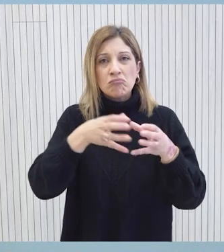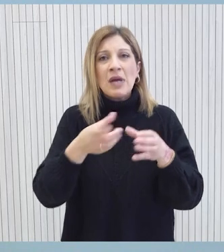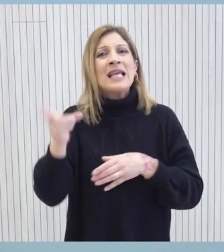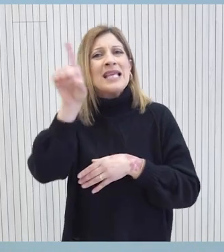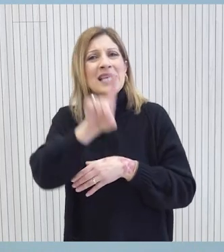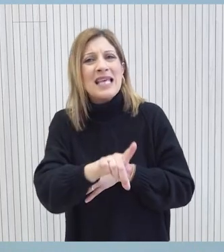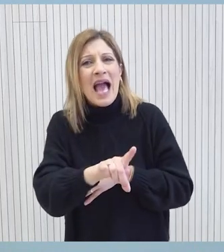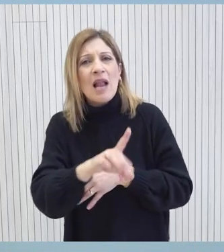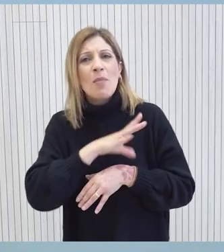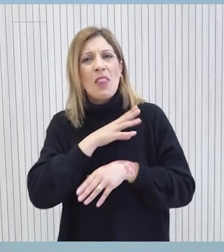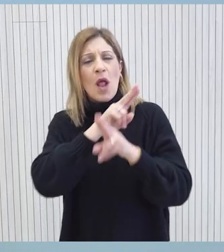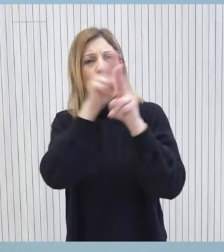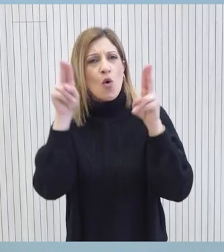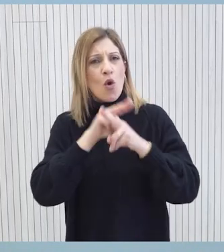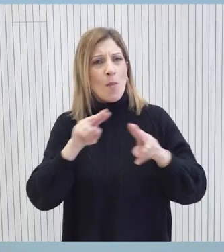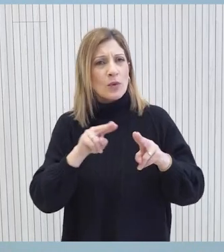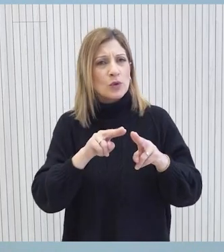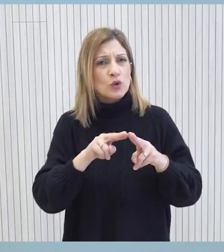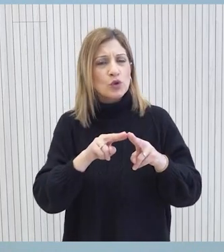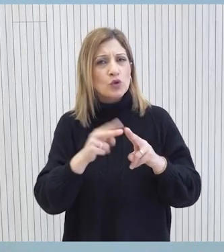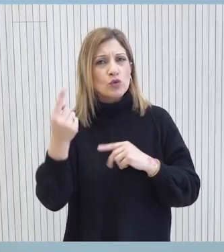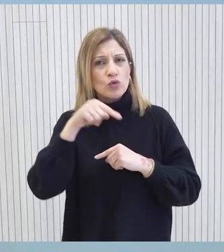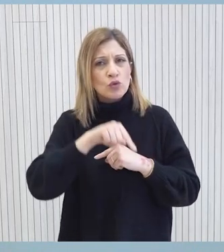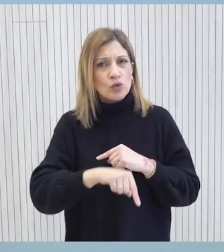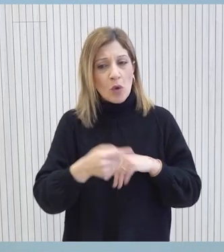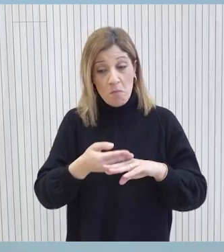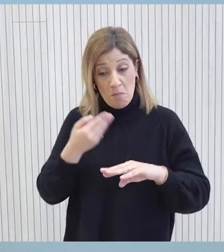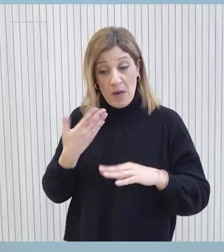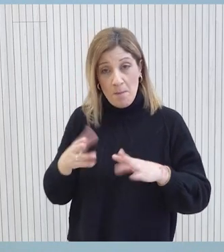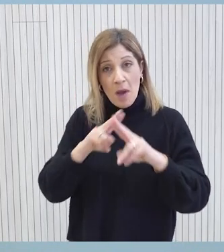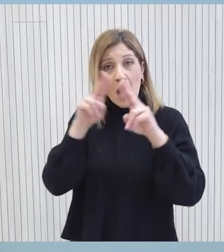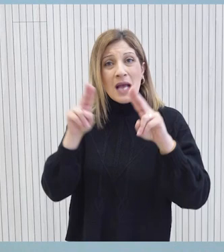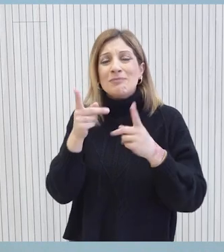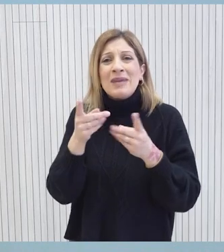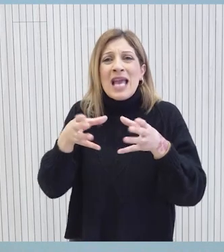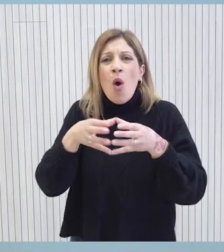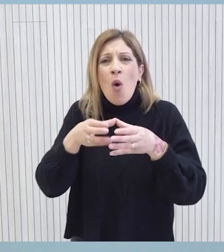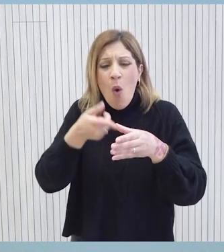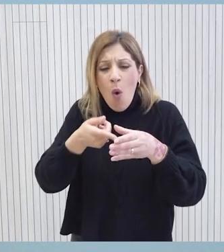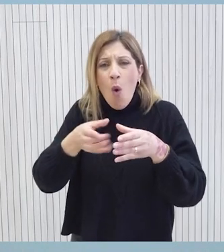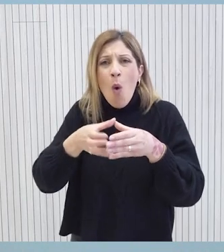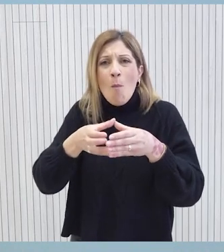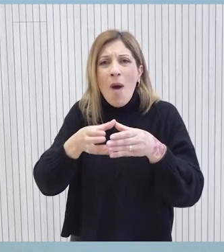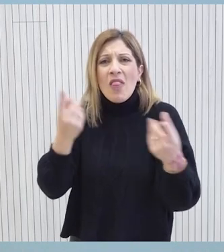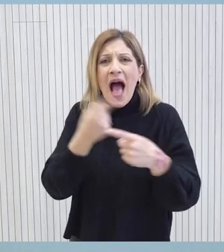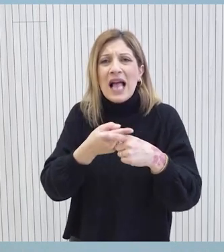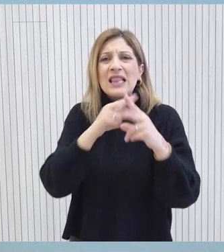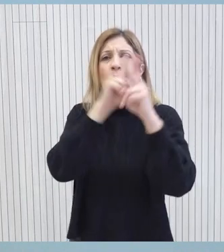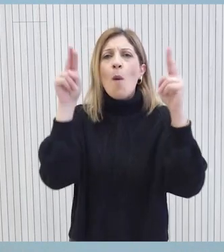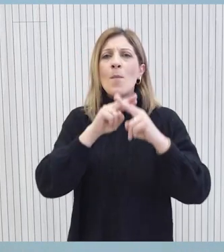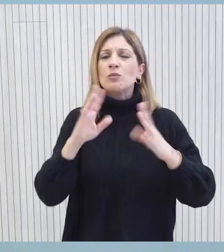καταλαβαίνουμε, στην προηγούμενη κράτη, μισκέψη της είχε συνάντηση με ομοσπονδιακούς και ποιο κύκλοι, με το οποίο θα είχε και είχε